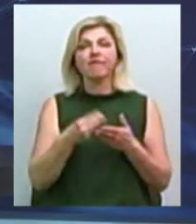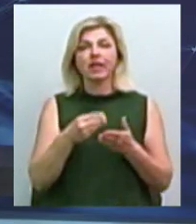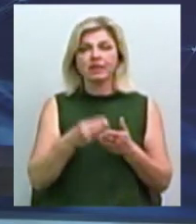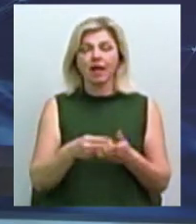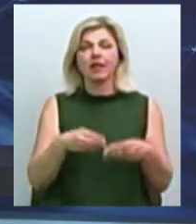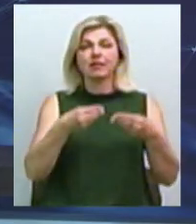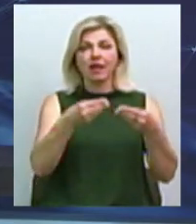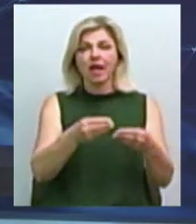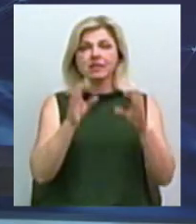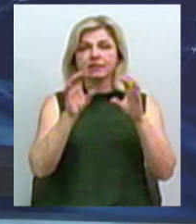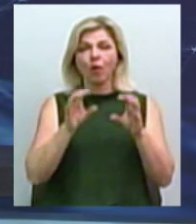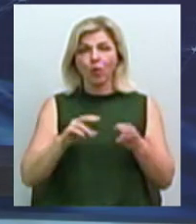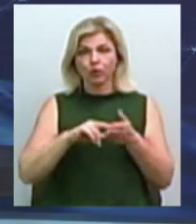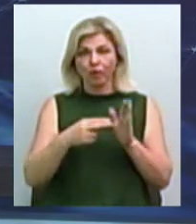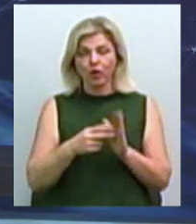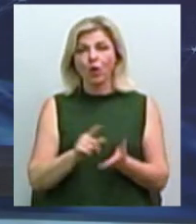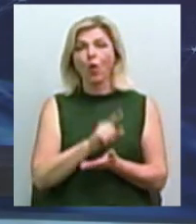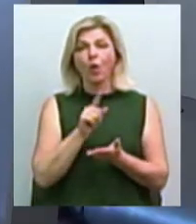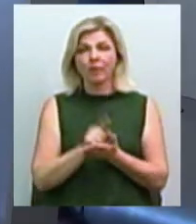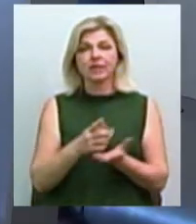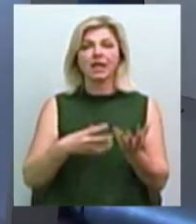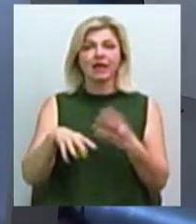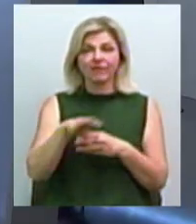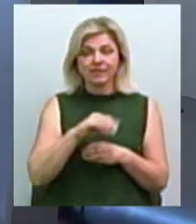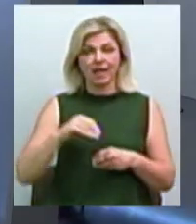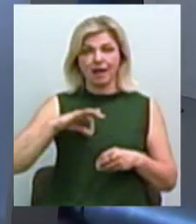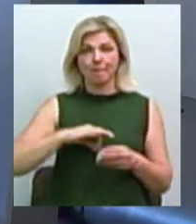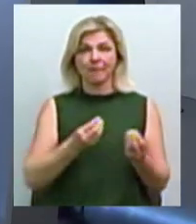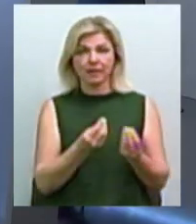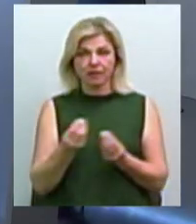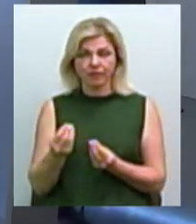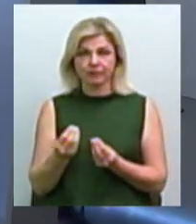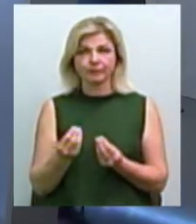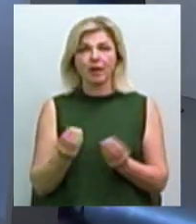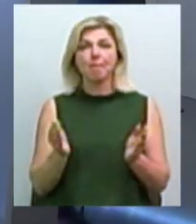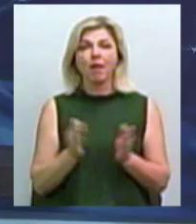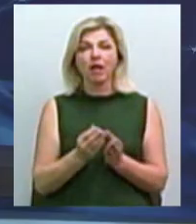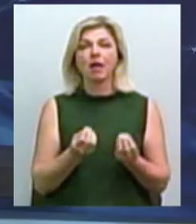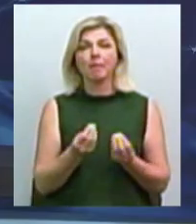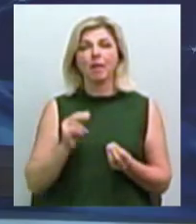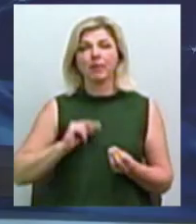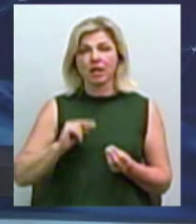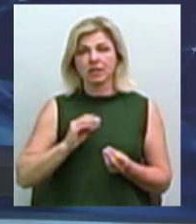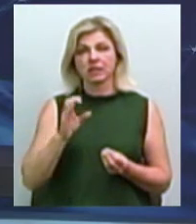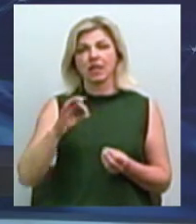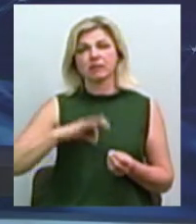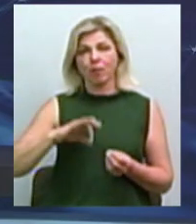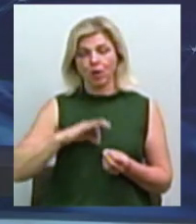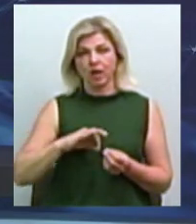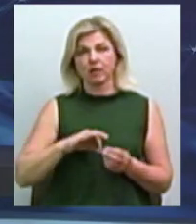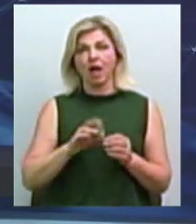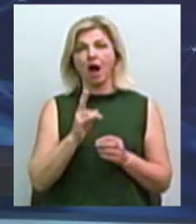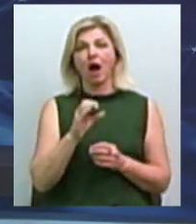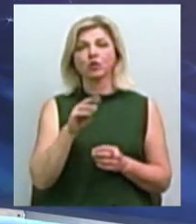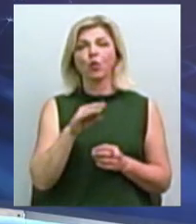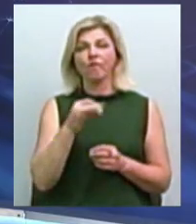яким має намір ізобов'язати всіх суб'єктів господарювання на спрощенні системи підготкування, тобто малий бізнес, працювати за стосуванням контрольних касових апаратів.